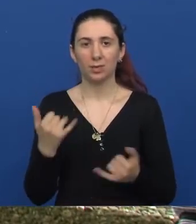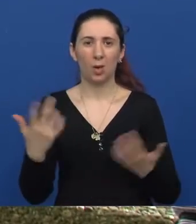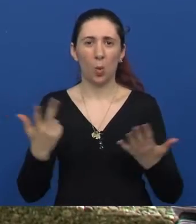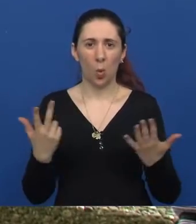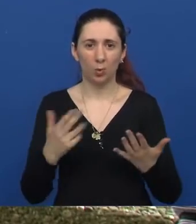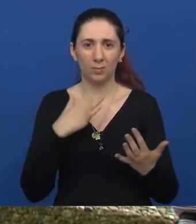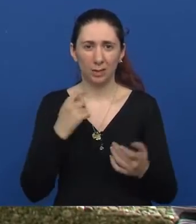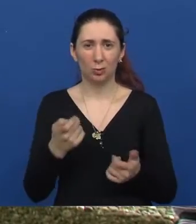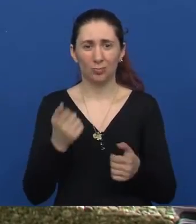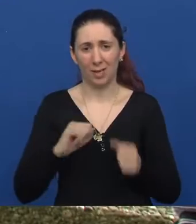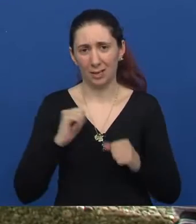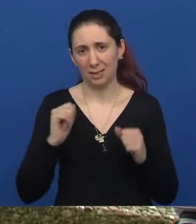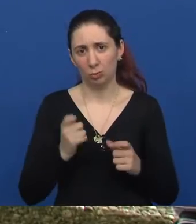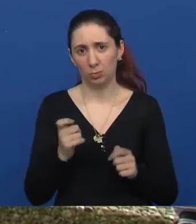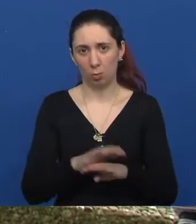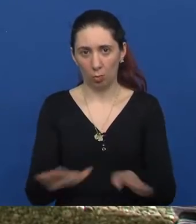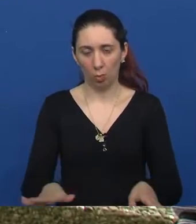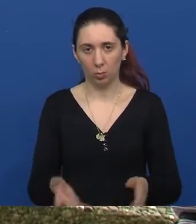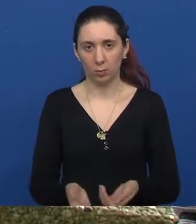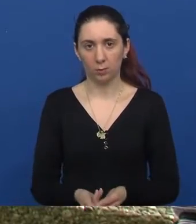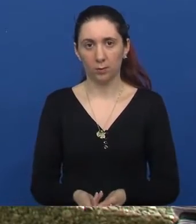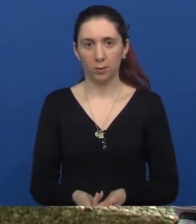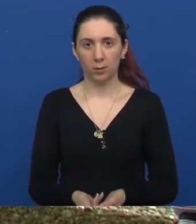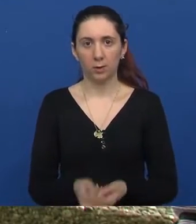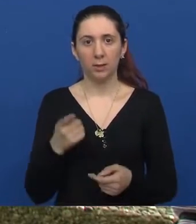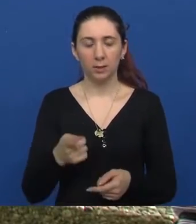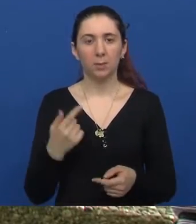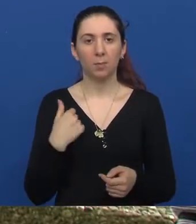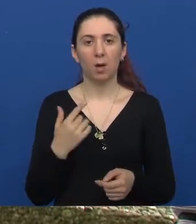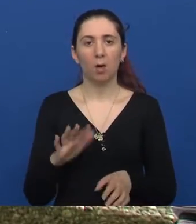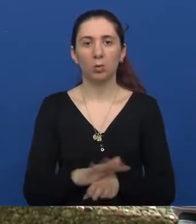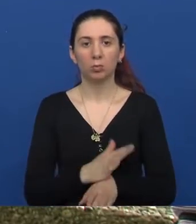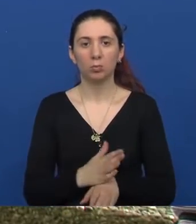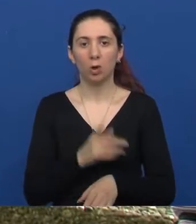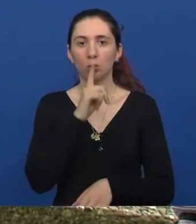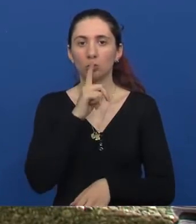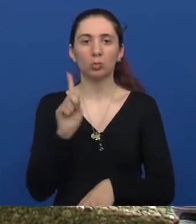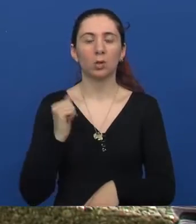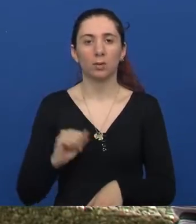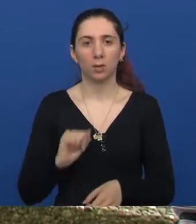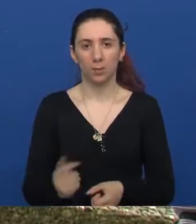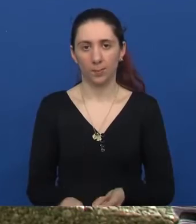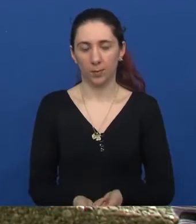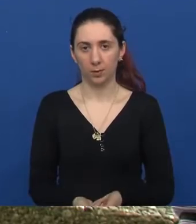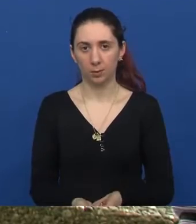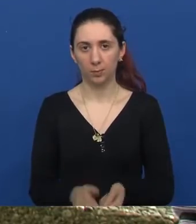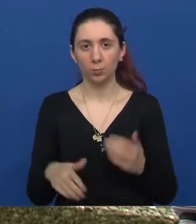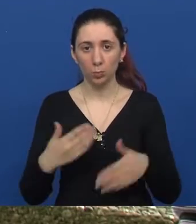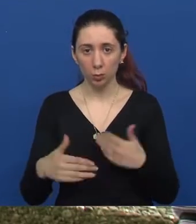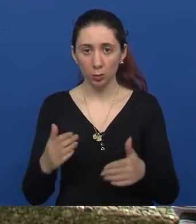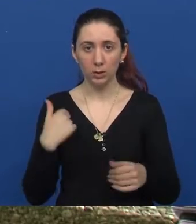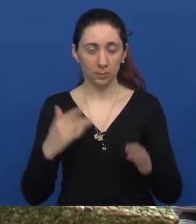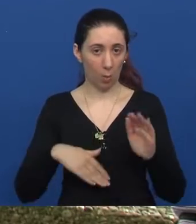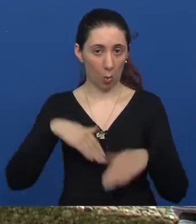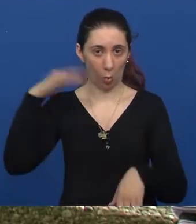razred se izdrži još malo. Tako da, ono, s tim sam stekla dojam, šuti i trpi. E onda sam poslje